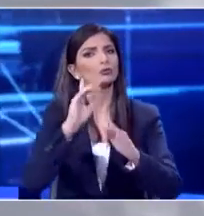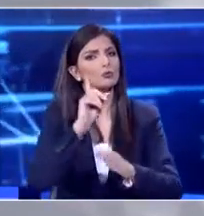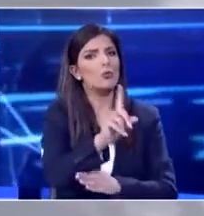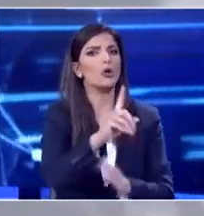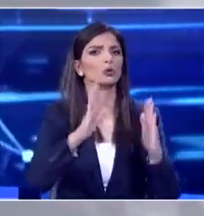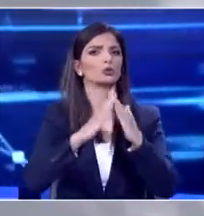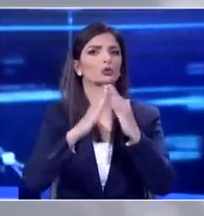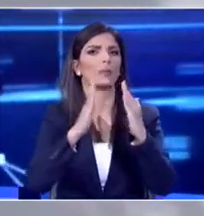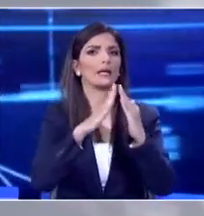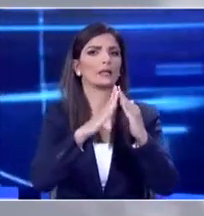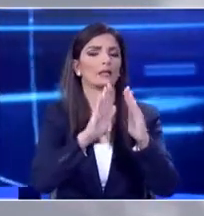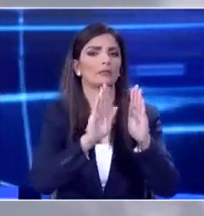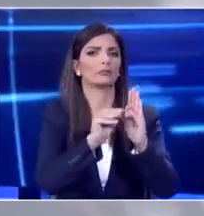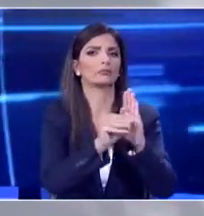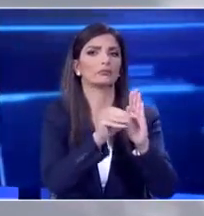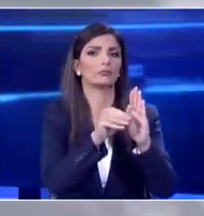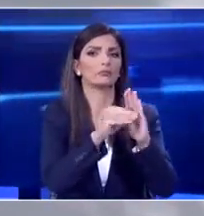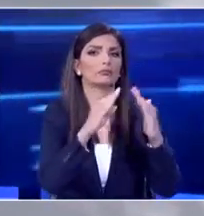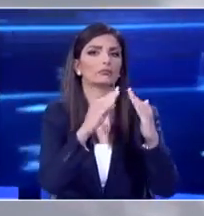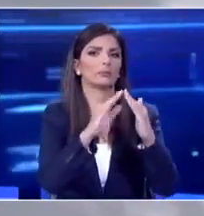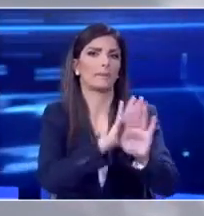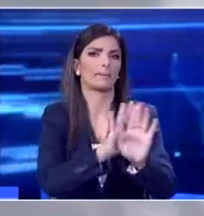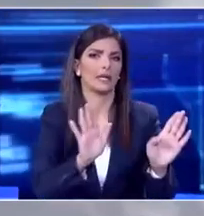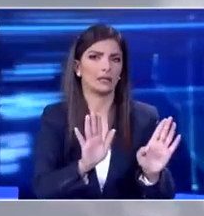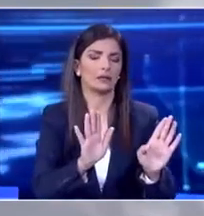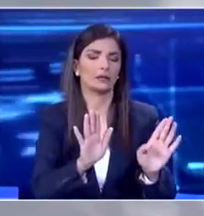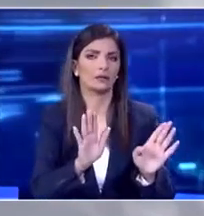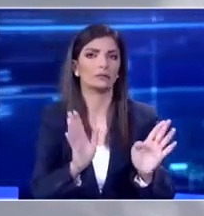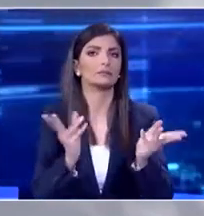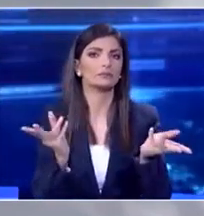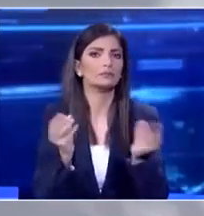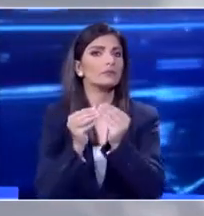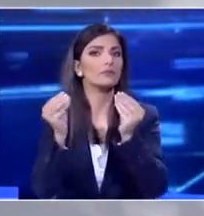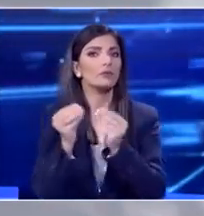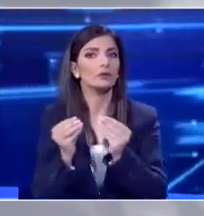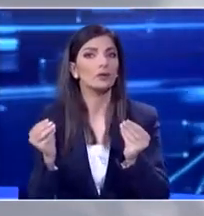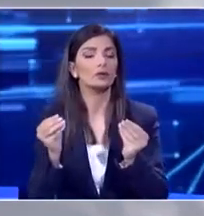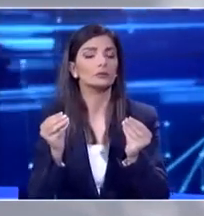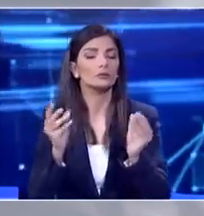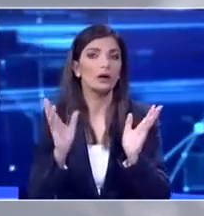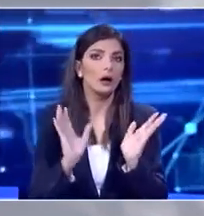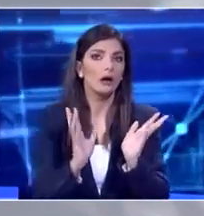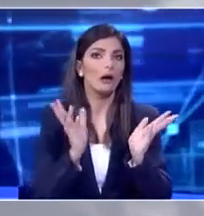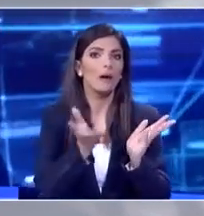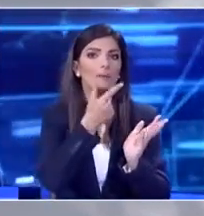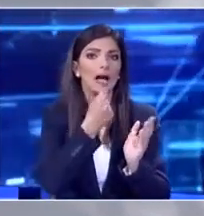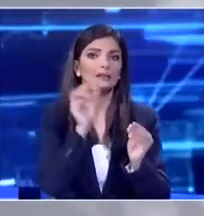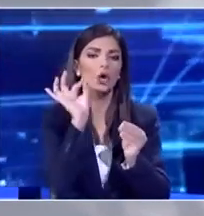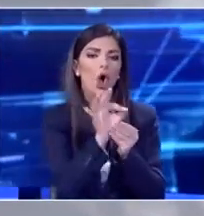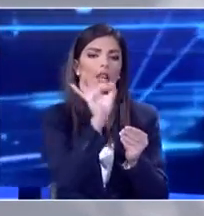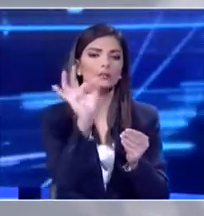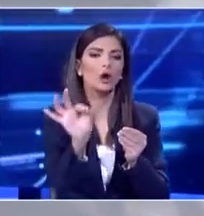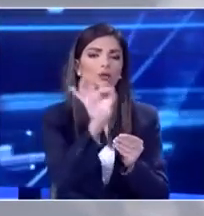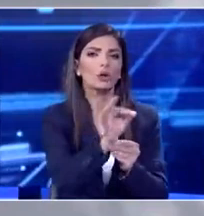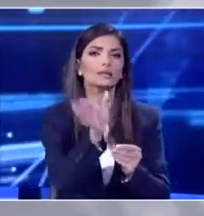να αναζητηθούν οι συνεπιβάτες του ή άλλες επαφές του Και από τη στιγμή που δεν έφυγε σε αυτοπυρορισμό όπως ήταν και τα πρωτόκολλα